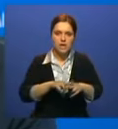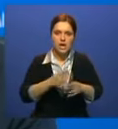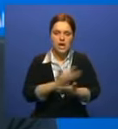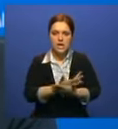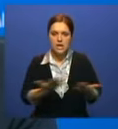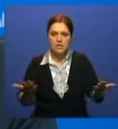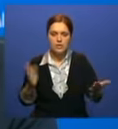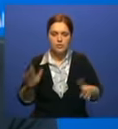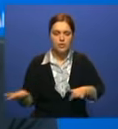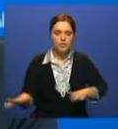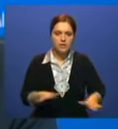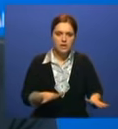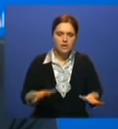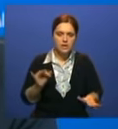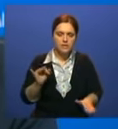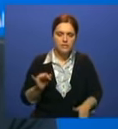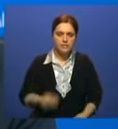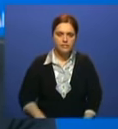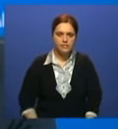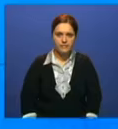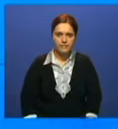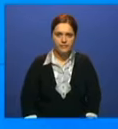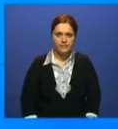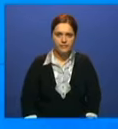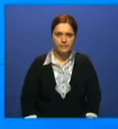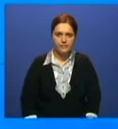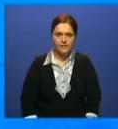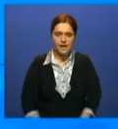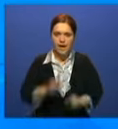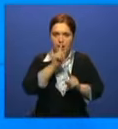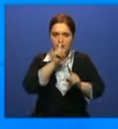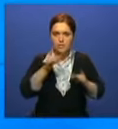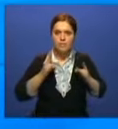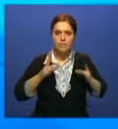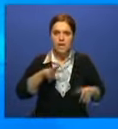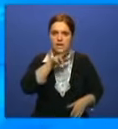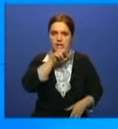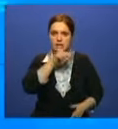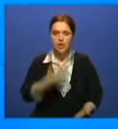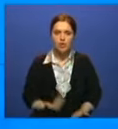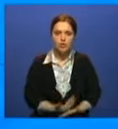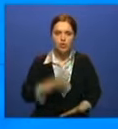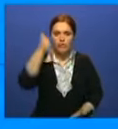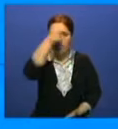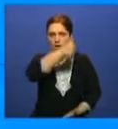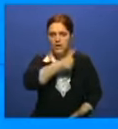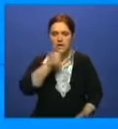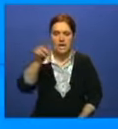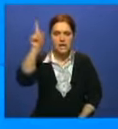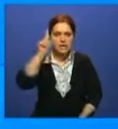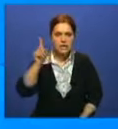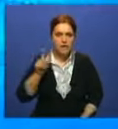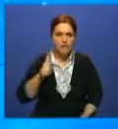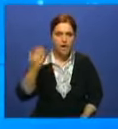уровне и многие другие». Об особенностях празднования Корейского Нового Года, еврейского